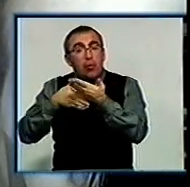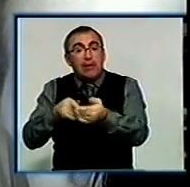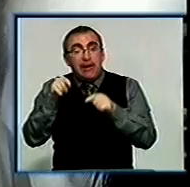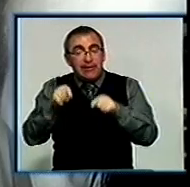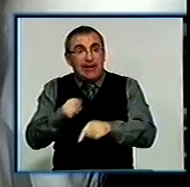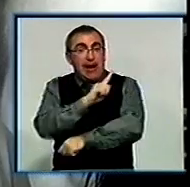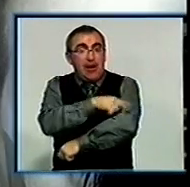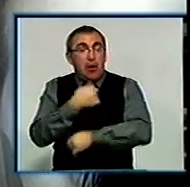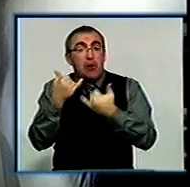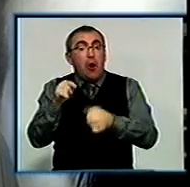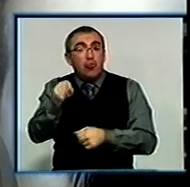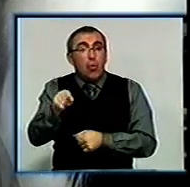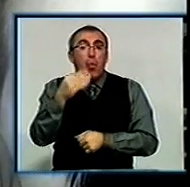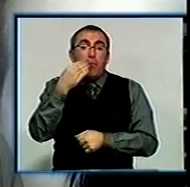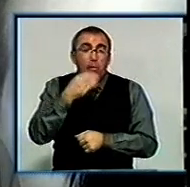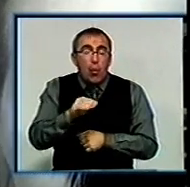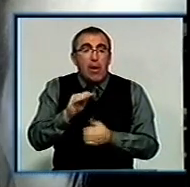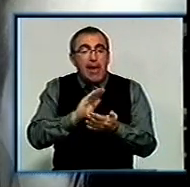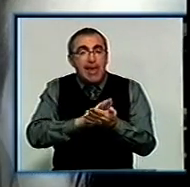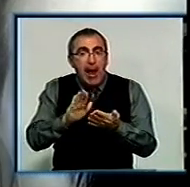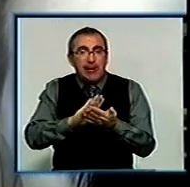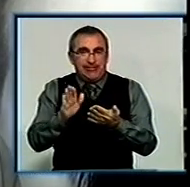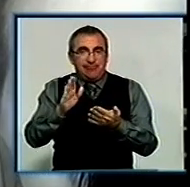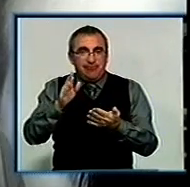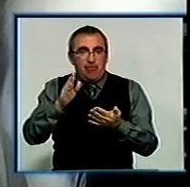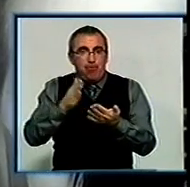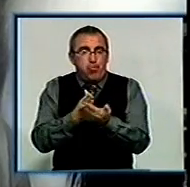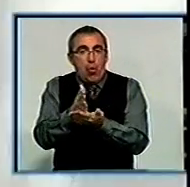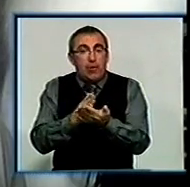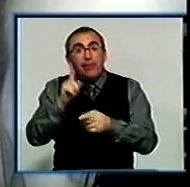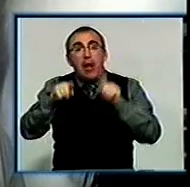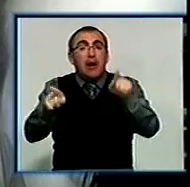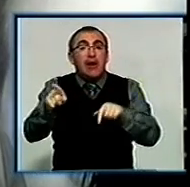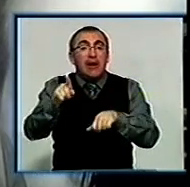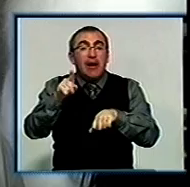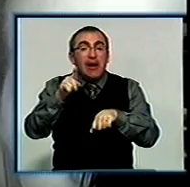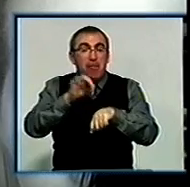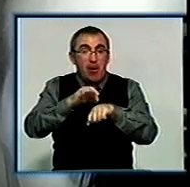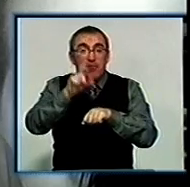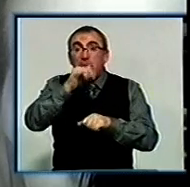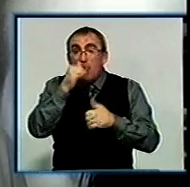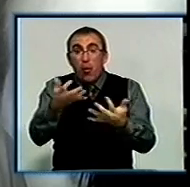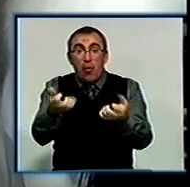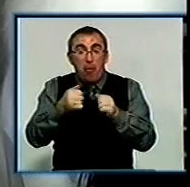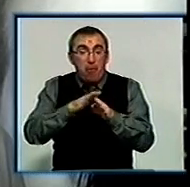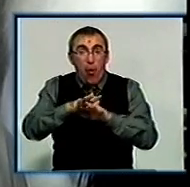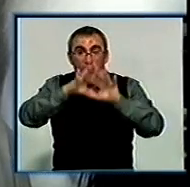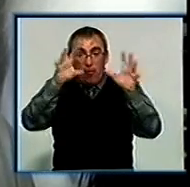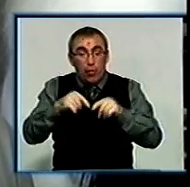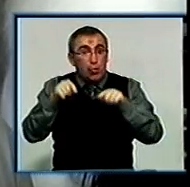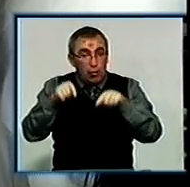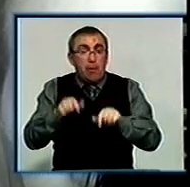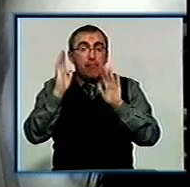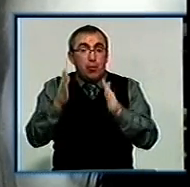для цієї клініки для того, аби поліпшити якість послуг. Можливо, деякі пацієнти, які не можуть отримати допомогу в повному обсязі тут,